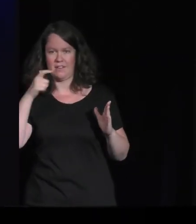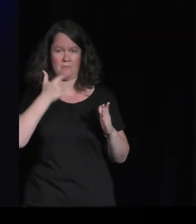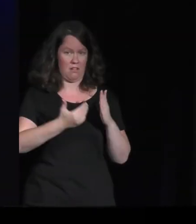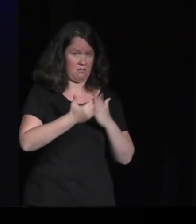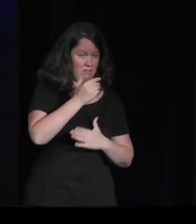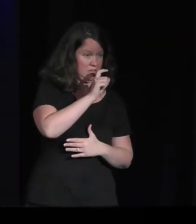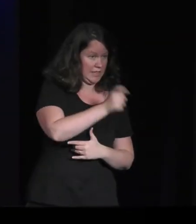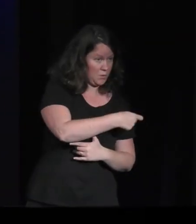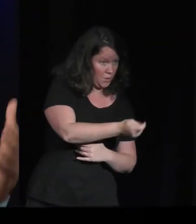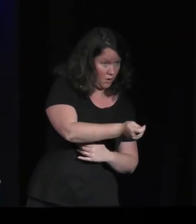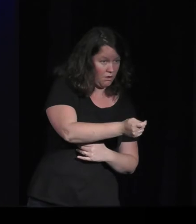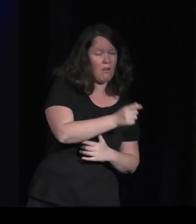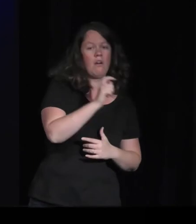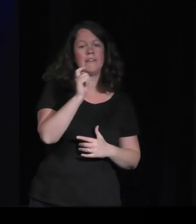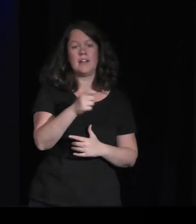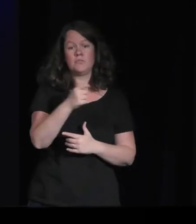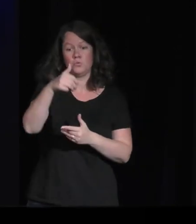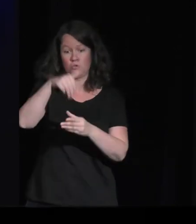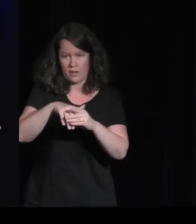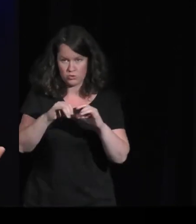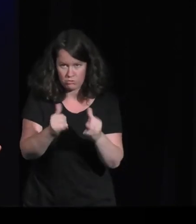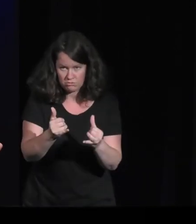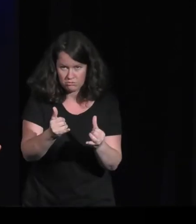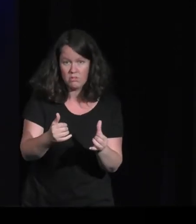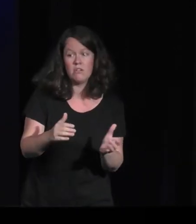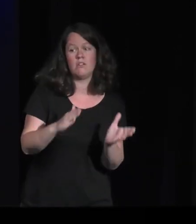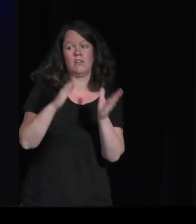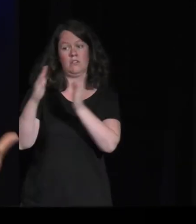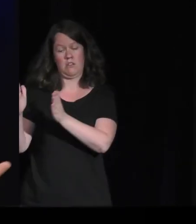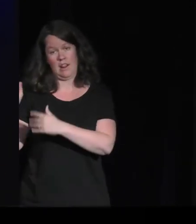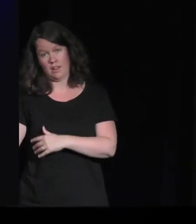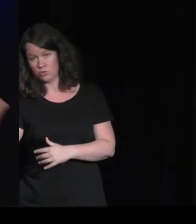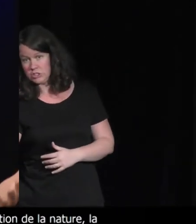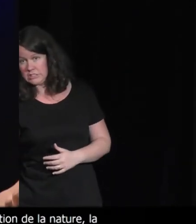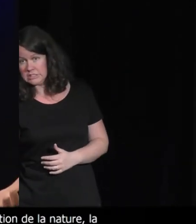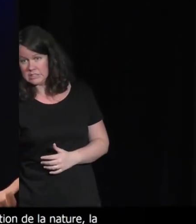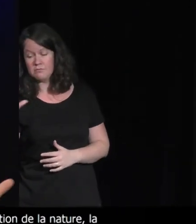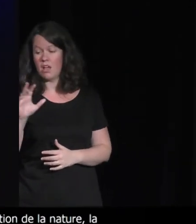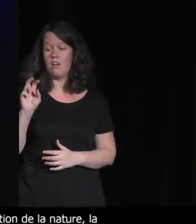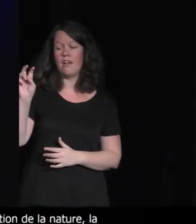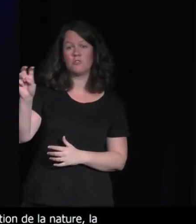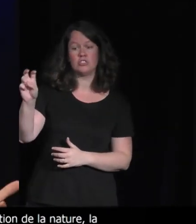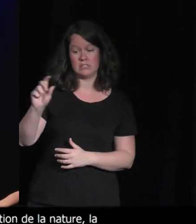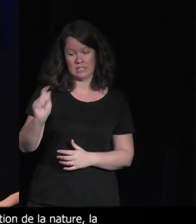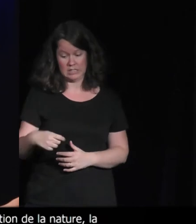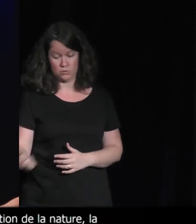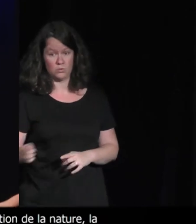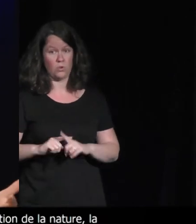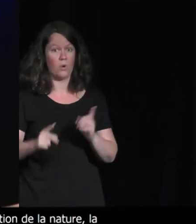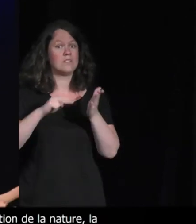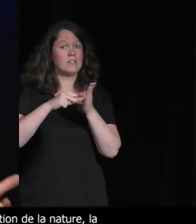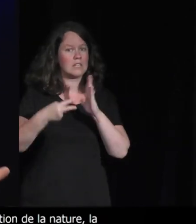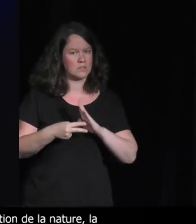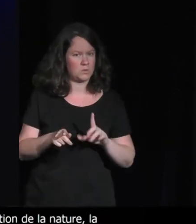travers les jeux vidéo. Maintenant, on passe à la question écologique. Mais la question de l'écologie, ce n pas simplement la question de la nature, c'est aussi la question de la technique.